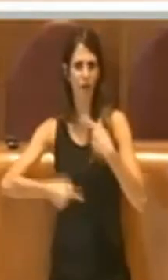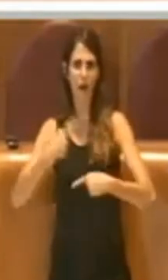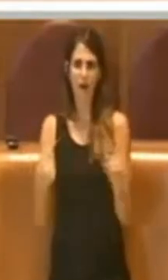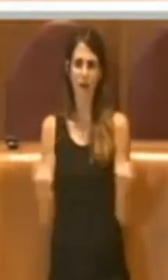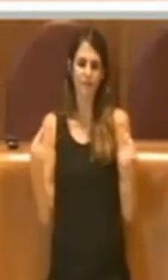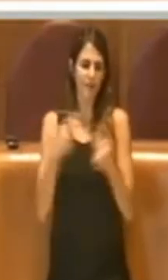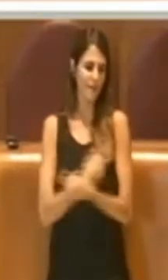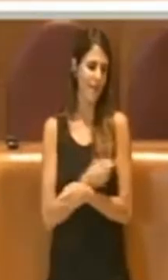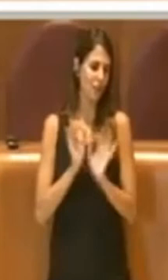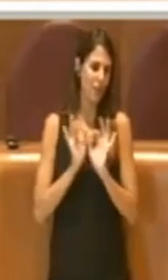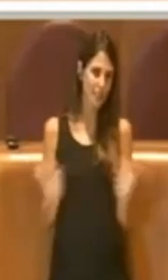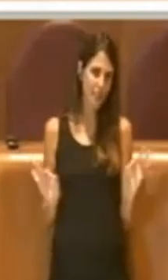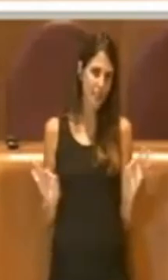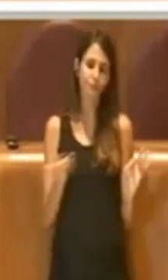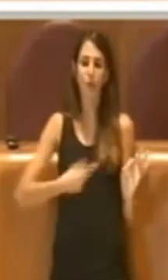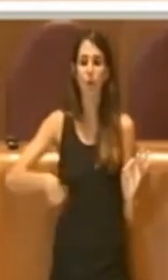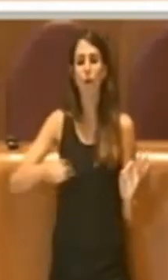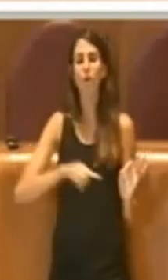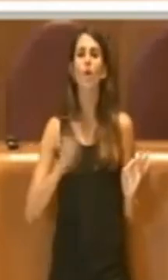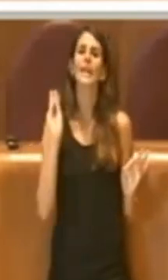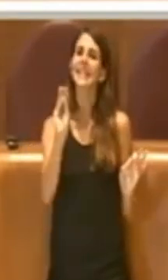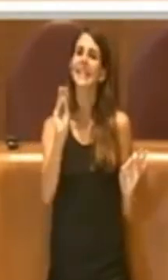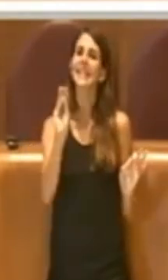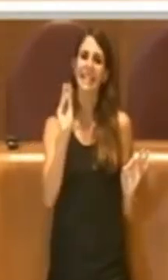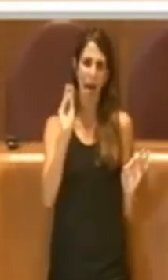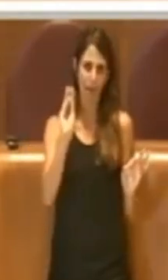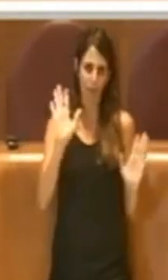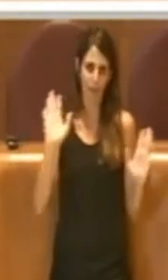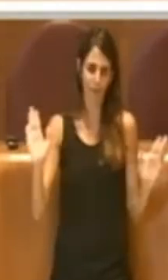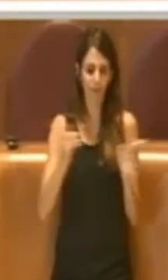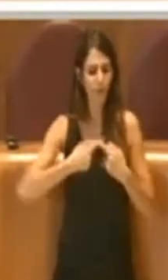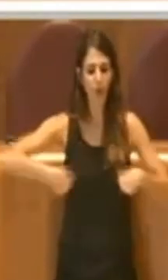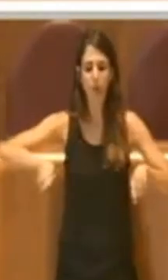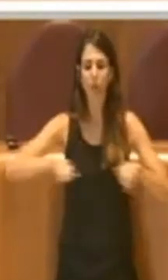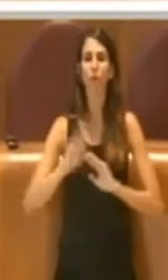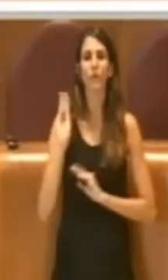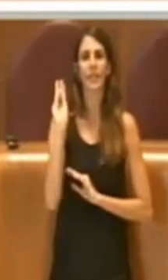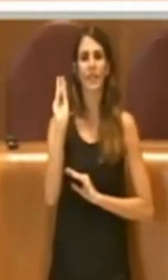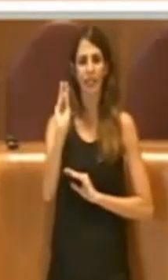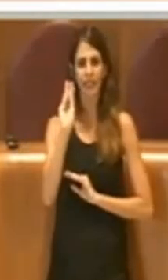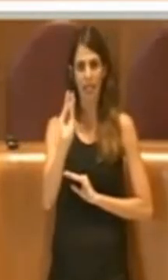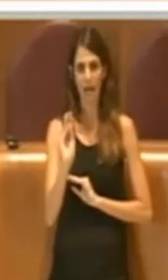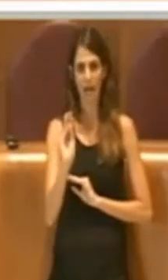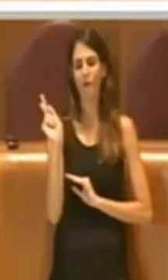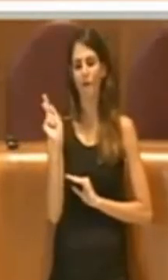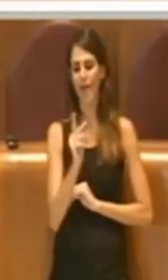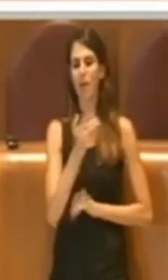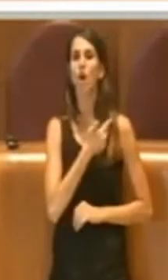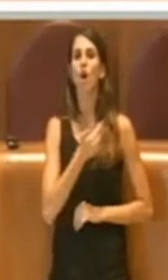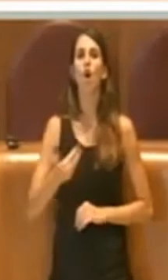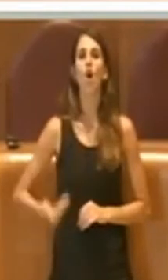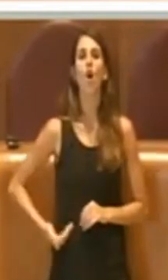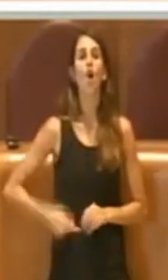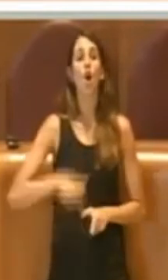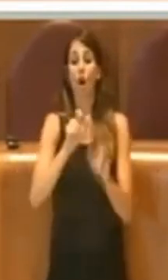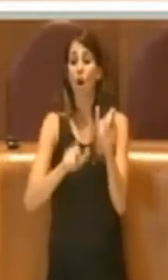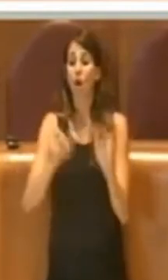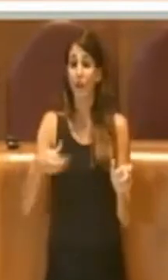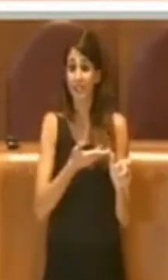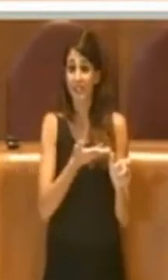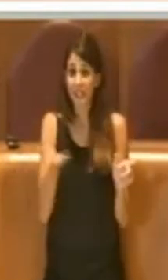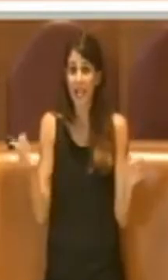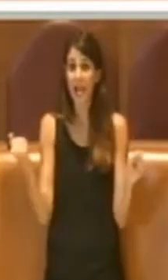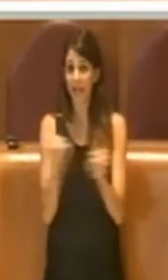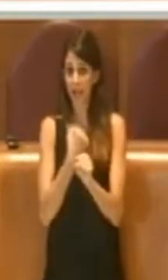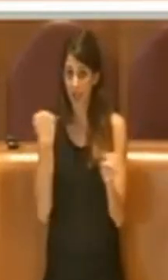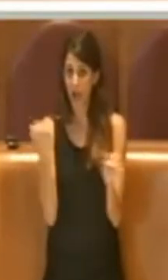ciò noi chiediamo, a prescindere da tutto l'escursus e dal lavoro che i consiglieri hanno portato avanti e che continueranno a portare avanti,